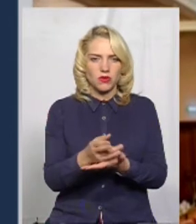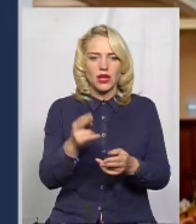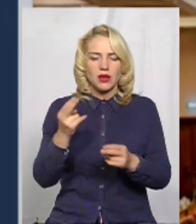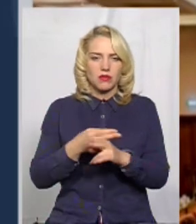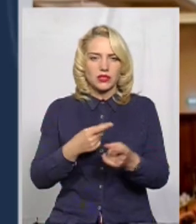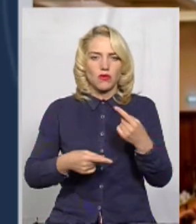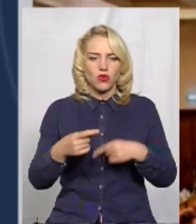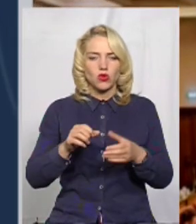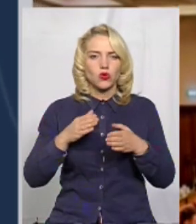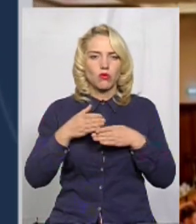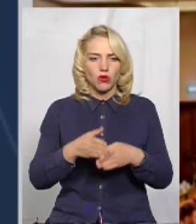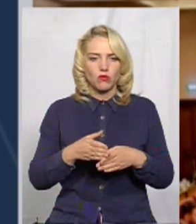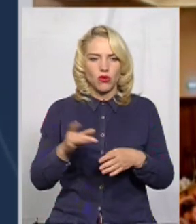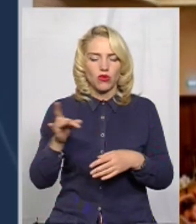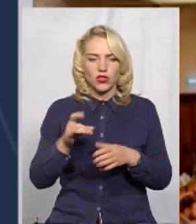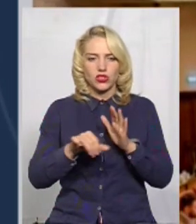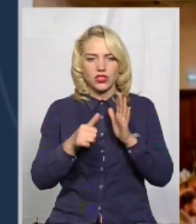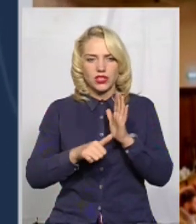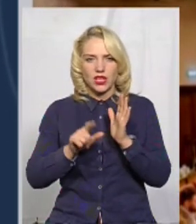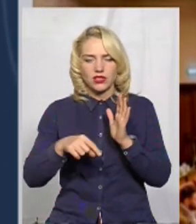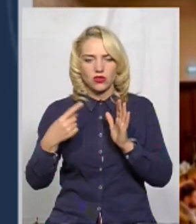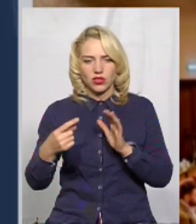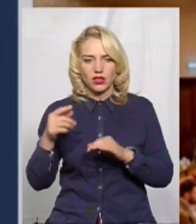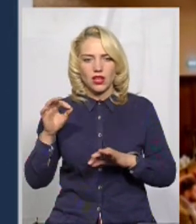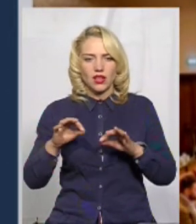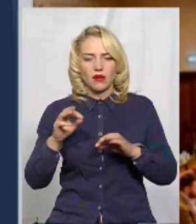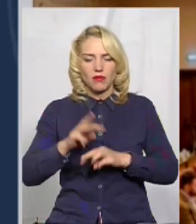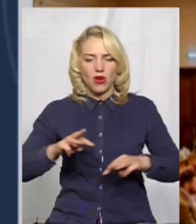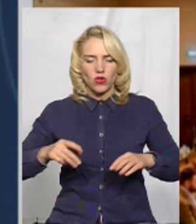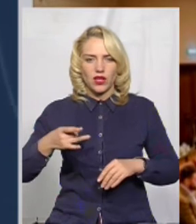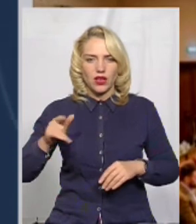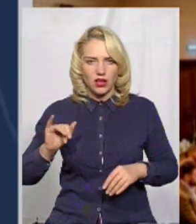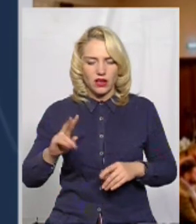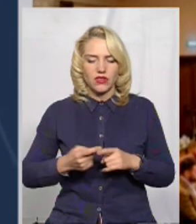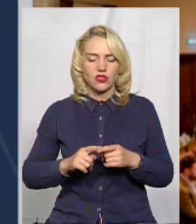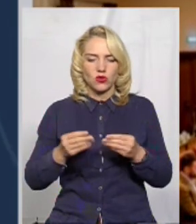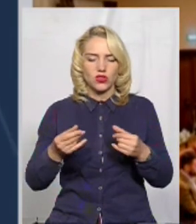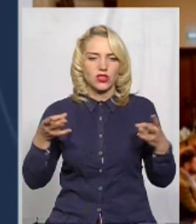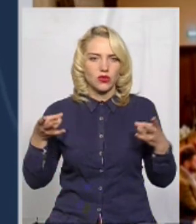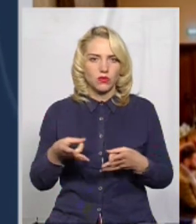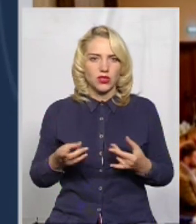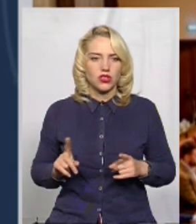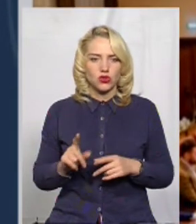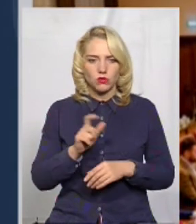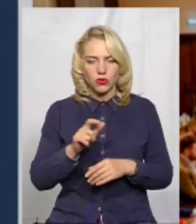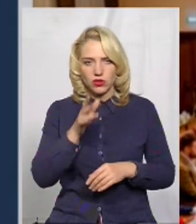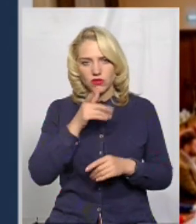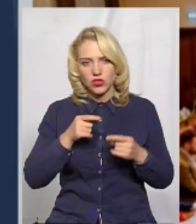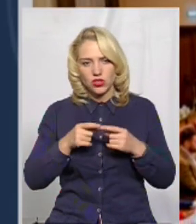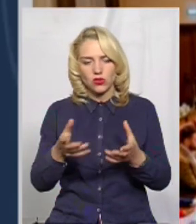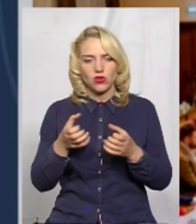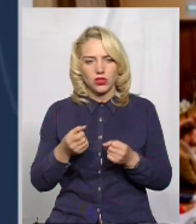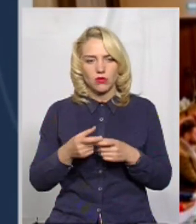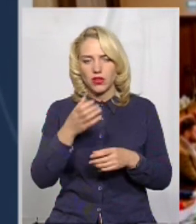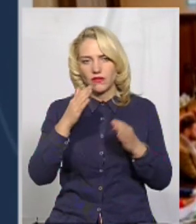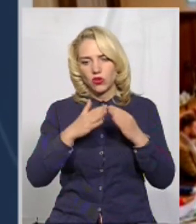поворотної допомоги в розмірі 16,1 мільйона гривень. Ці кошти критично необхідні, аби люди вчасно отримали в домівки